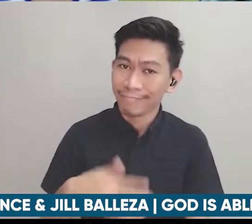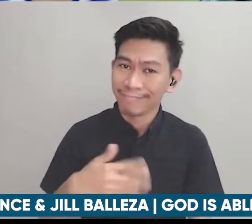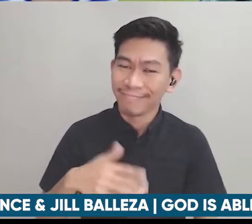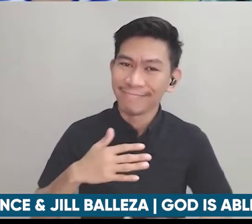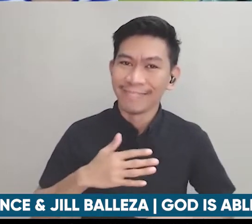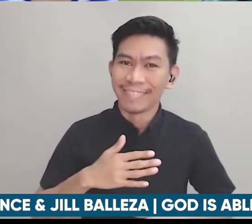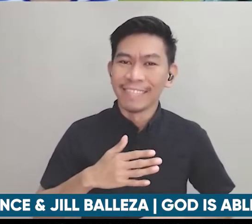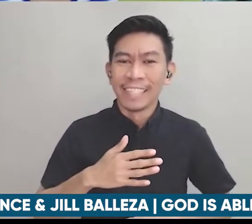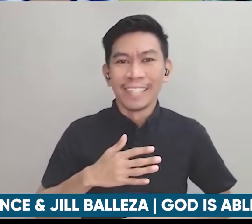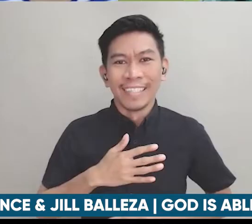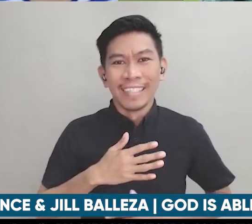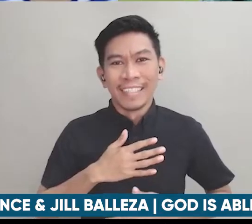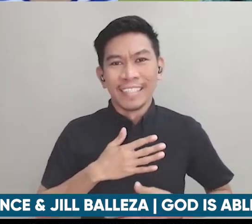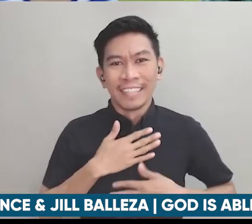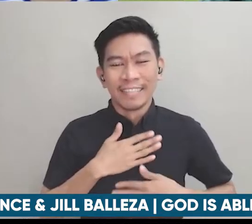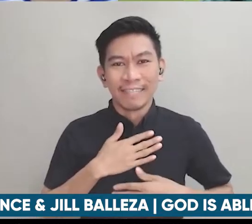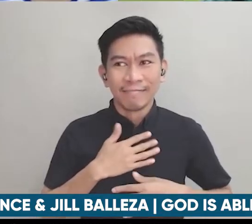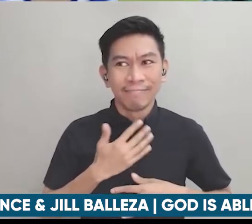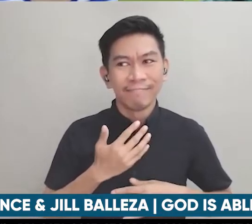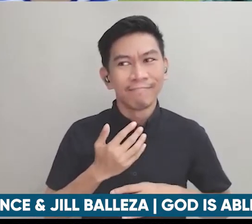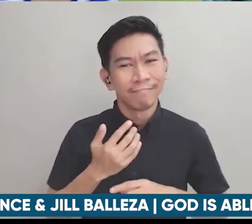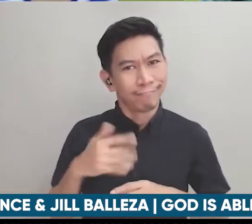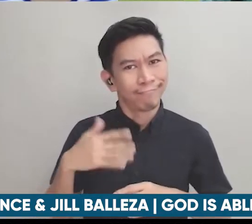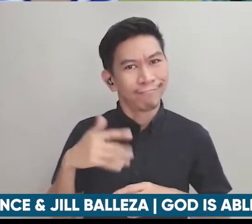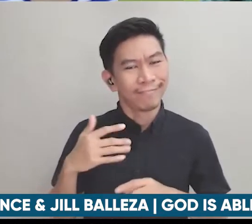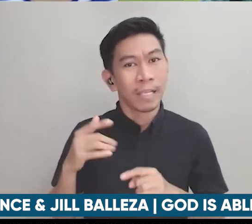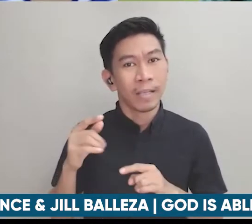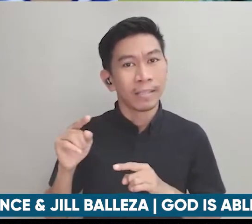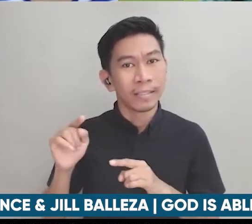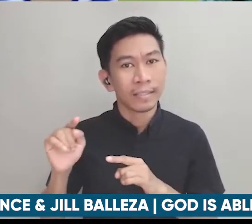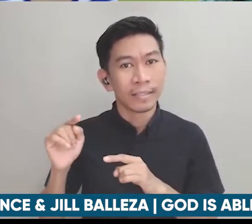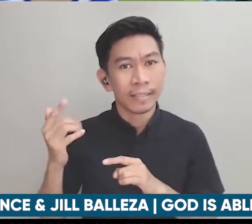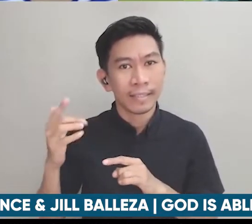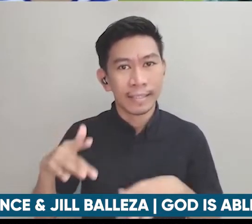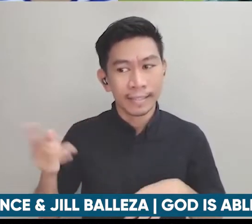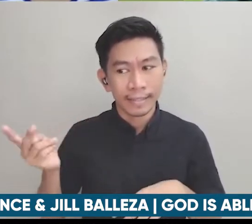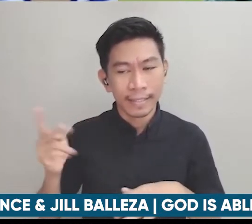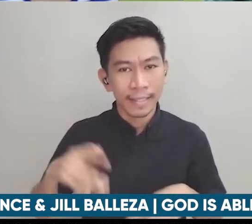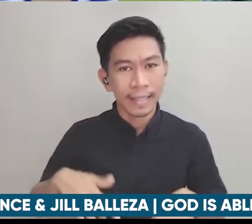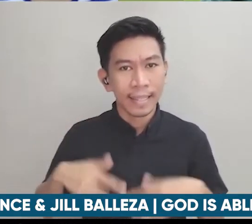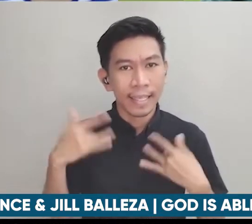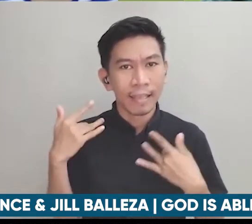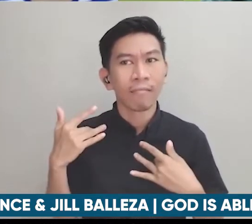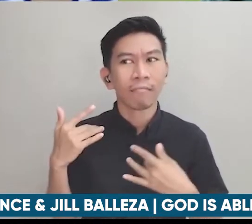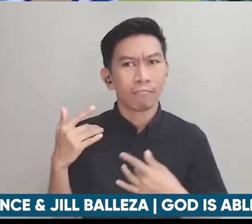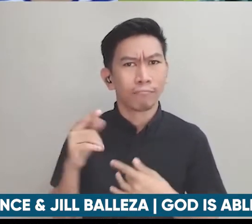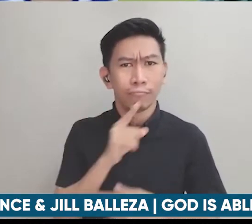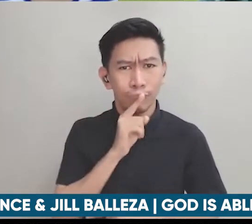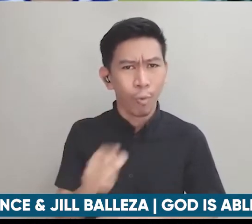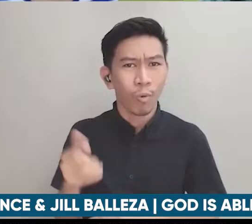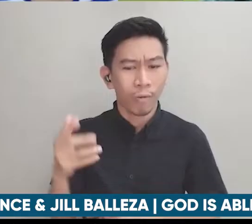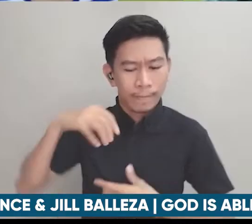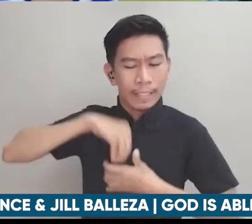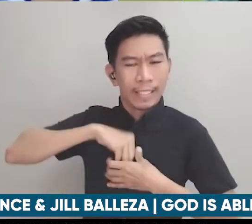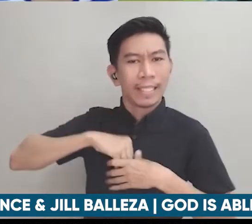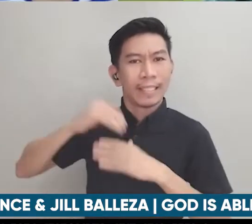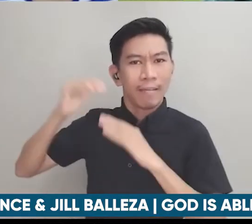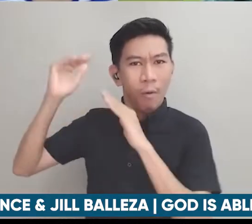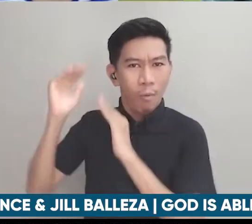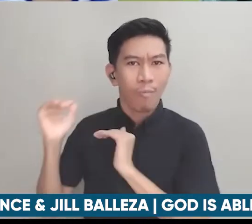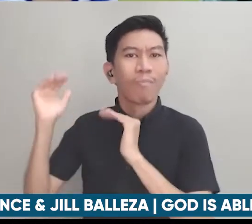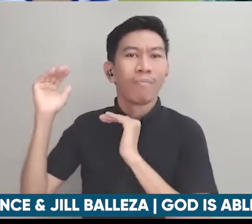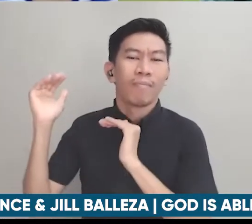-kita ko po a life living with hope pag may hope tayo kay Lord tayo e meron pong